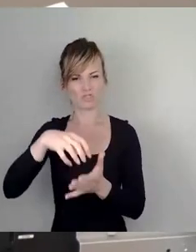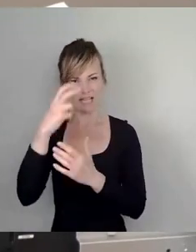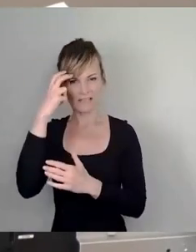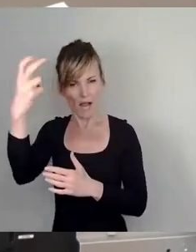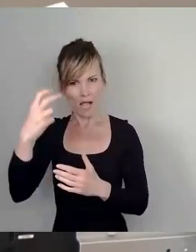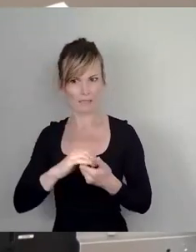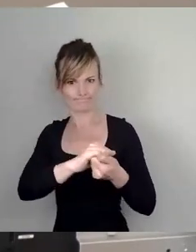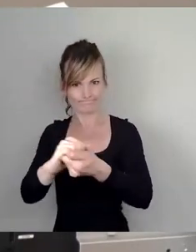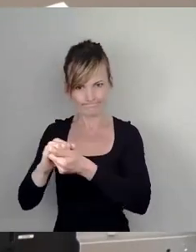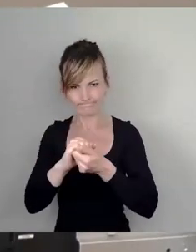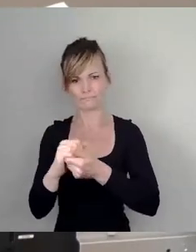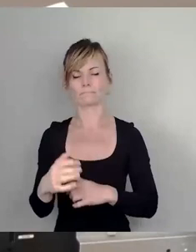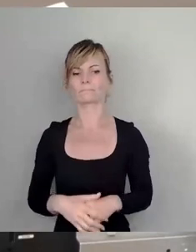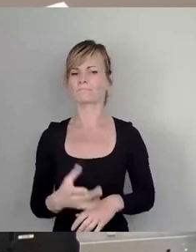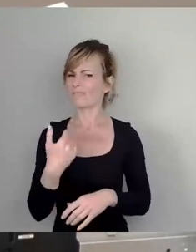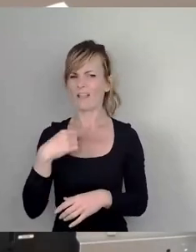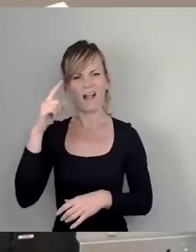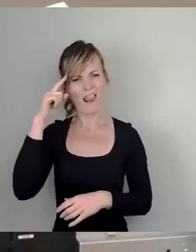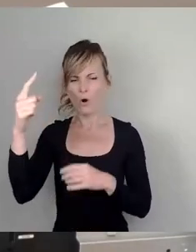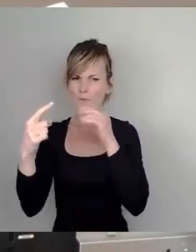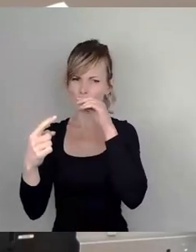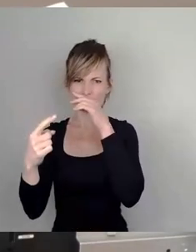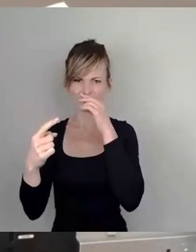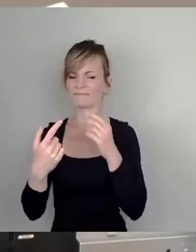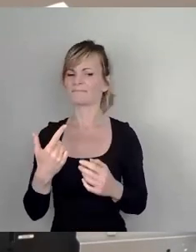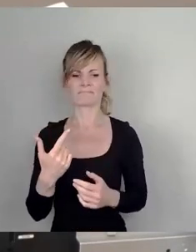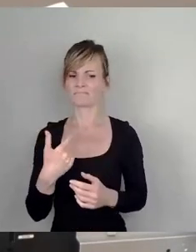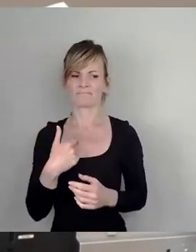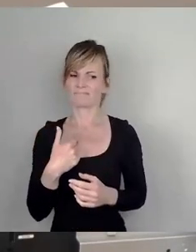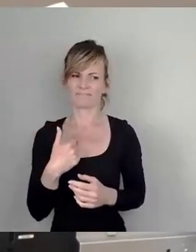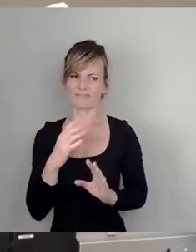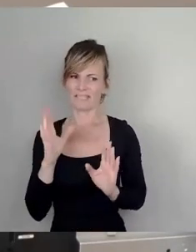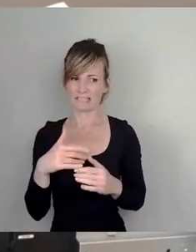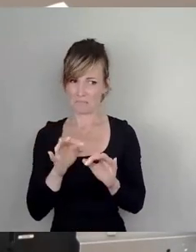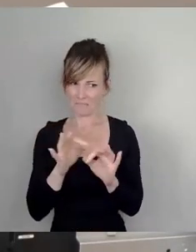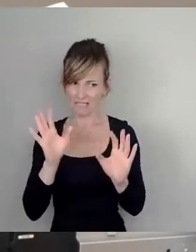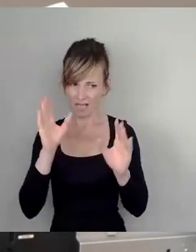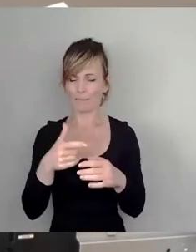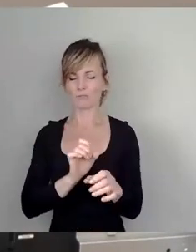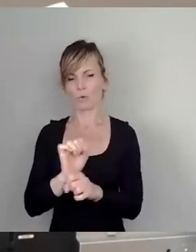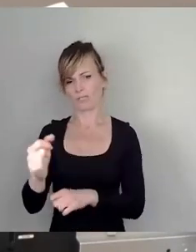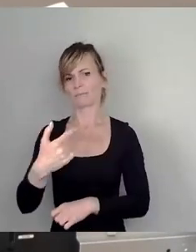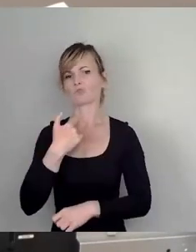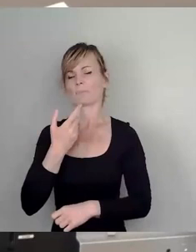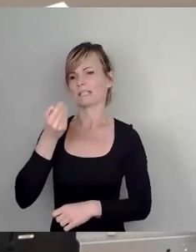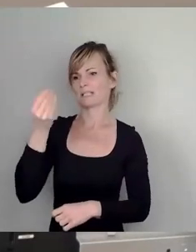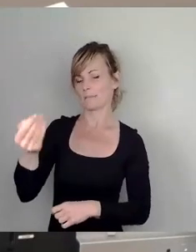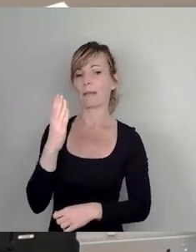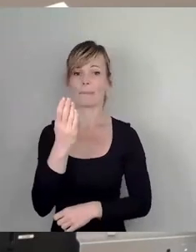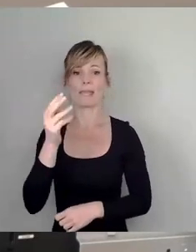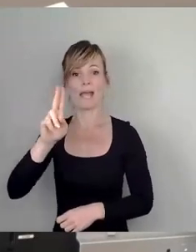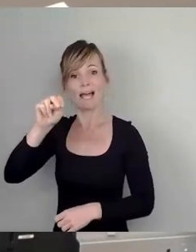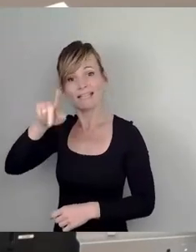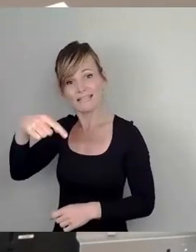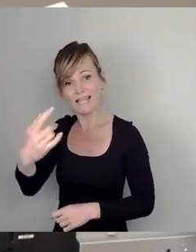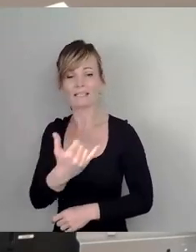Glauben fehlt es mir, aber meine Stimme gebe ich gern. Eine BRN wird es nächstes Jahr so oder so wiedergeben, auch